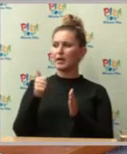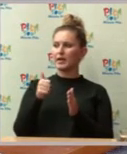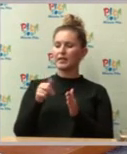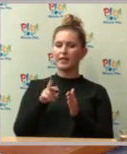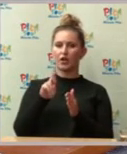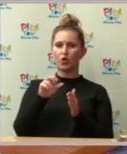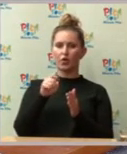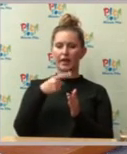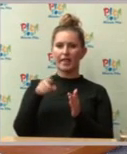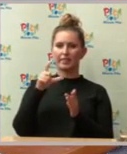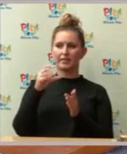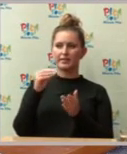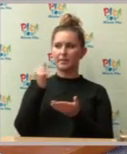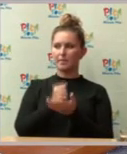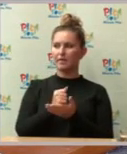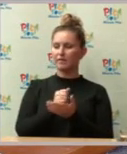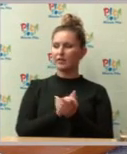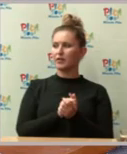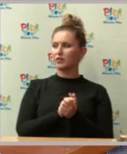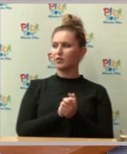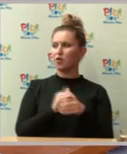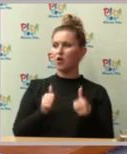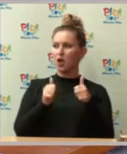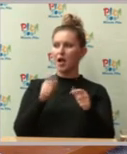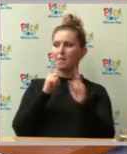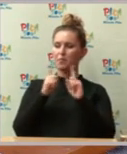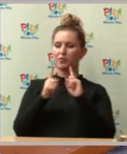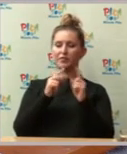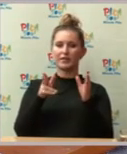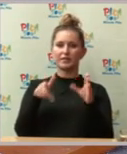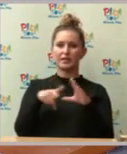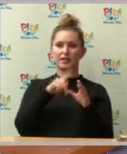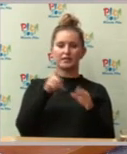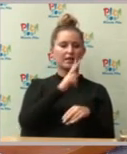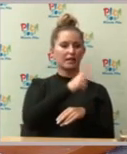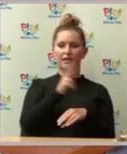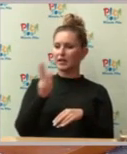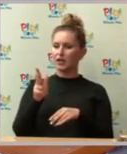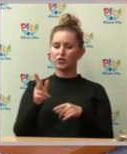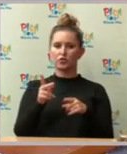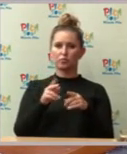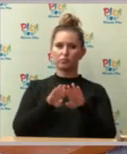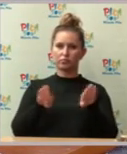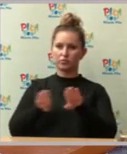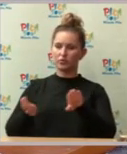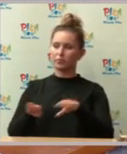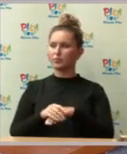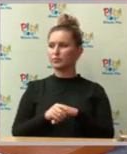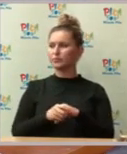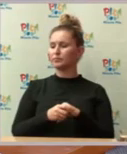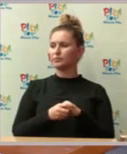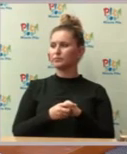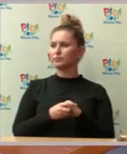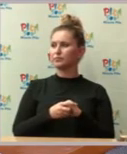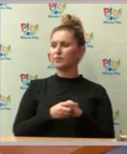poszczególnymi wspólnotami. Niestety te wspólnoty nie przyniosły żadnego rezultatu. Wczoraj